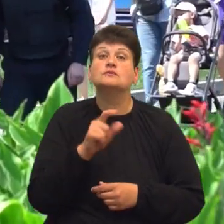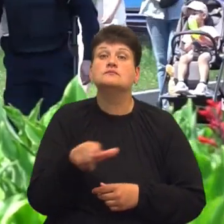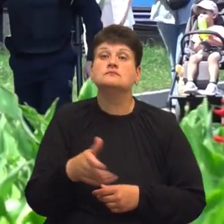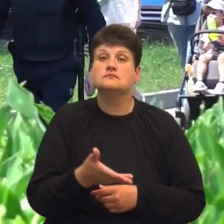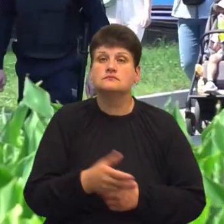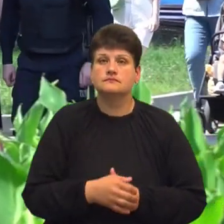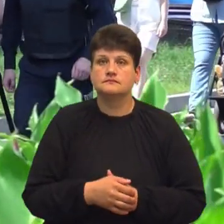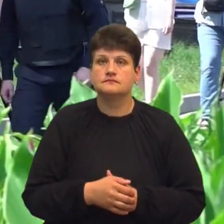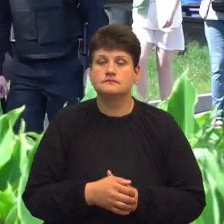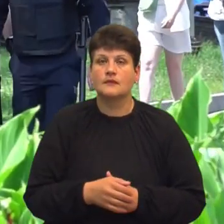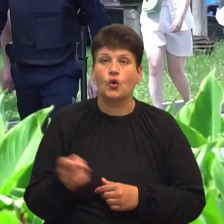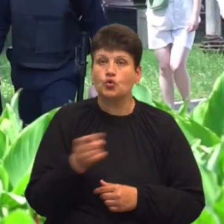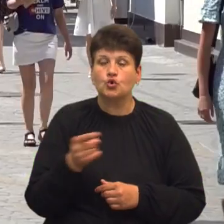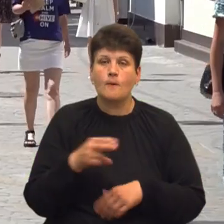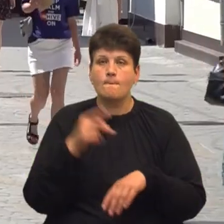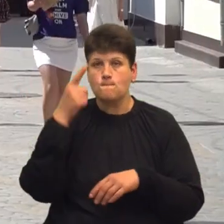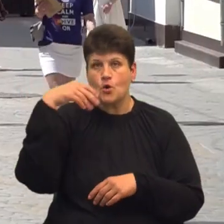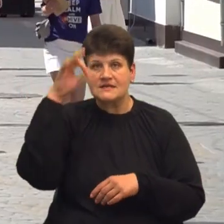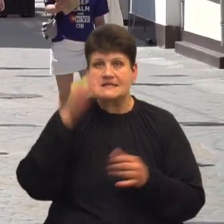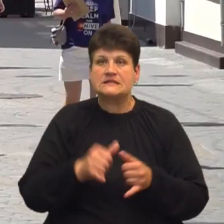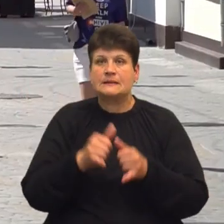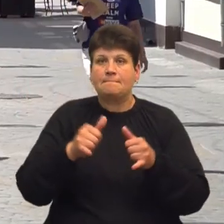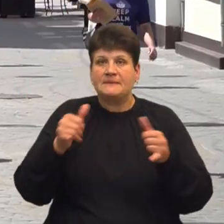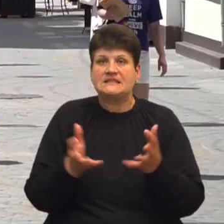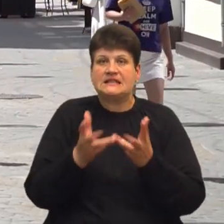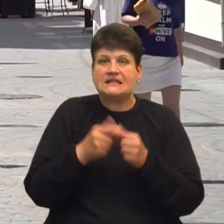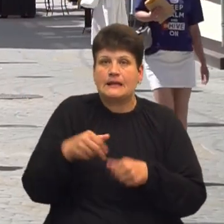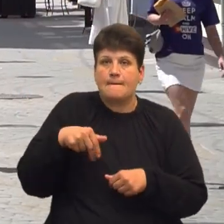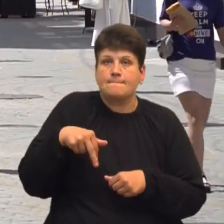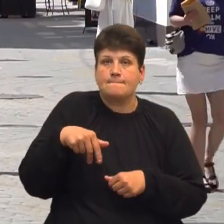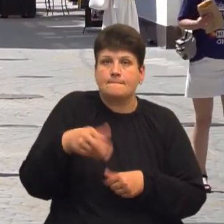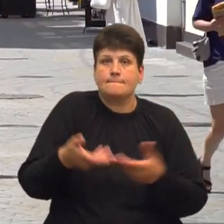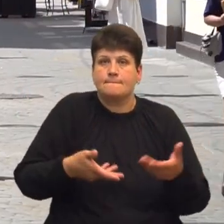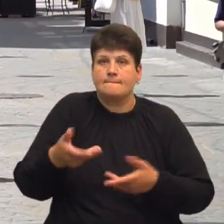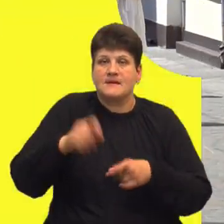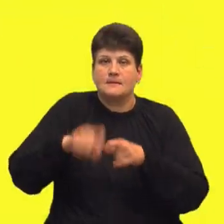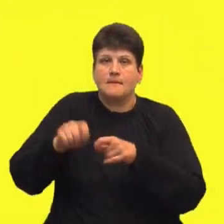У Тернополі Перезейські збільшують кількість піших патрулів. З якою метою?